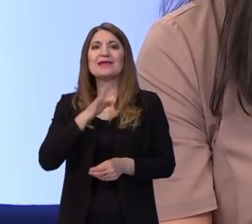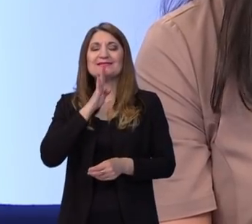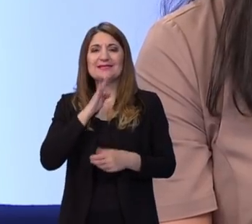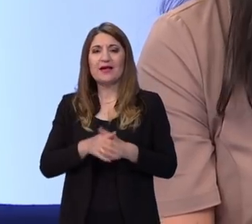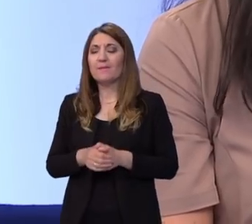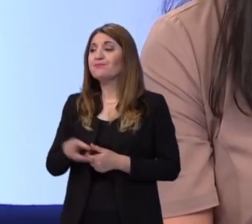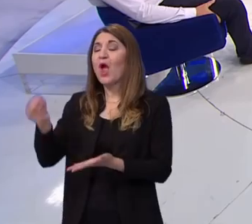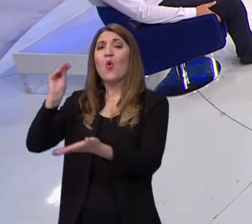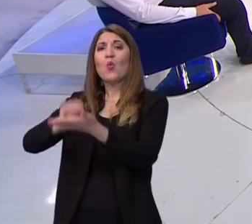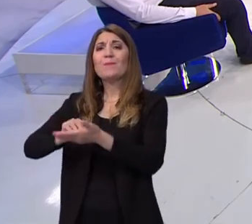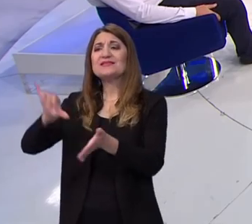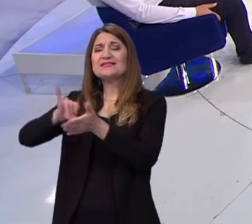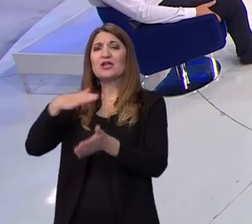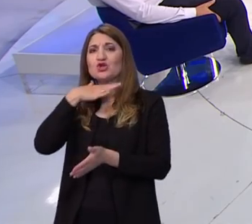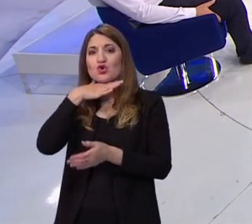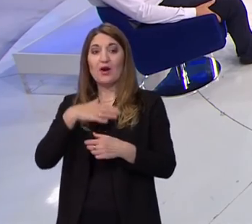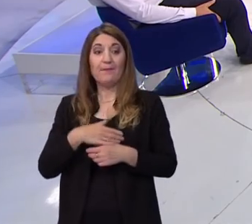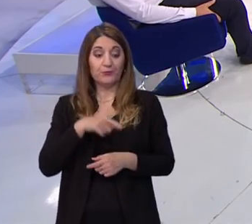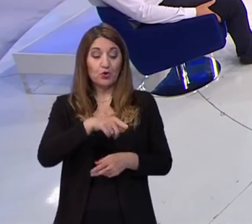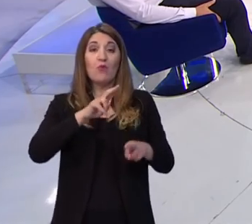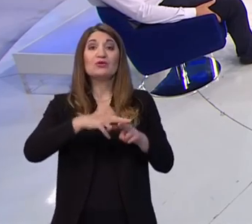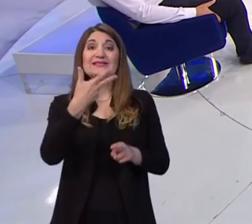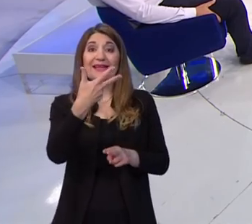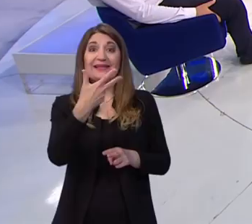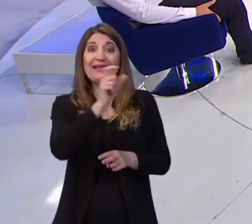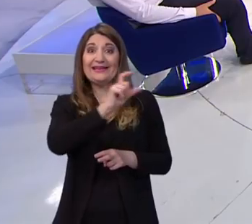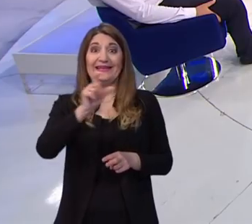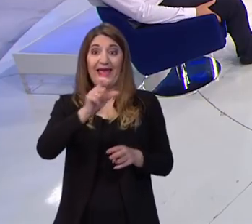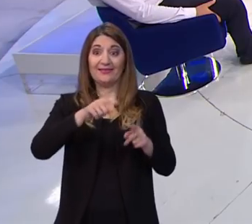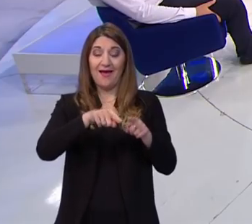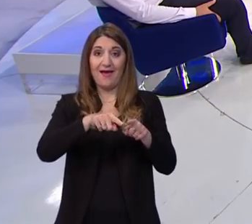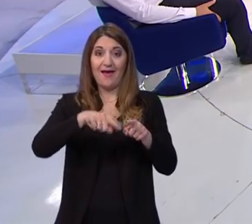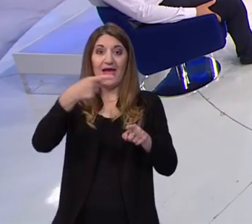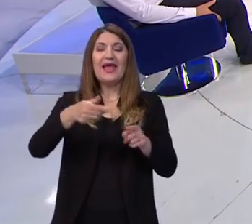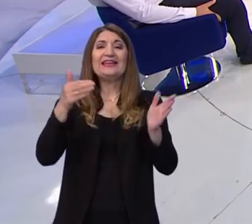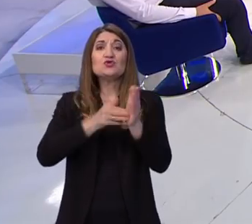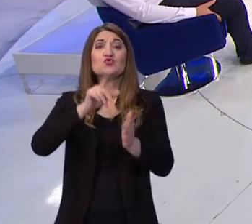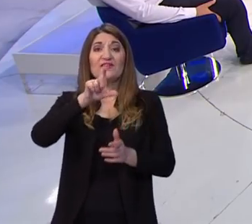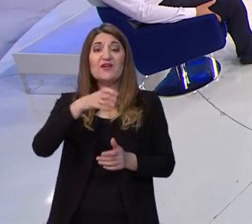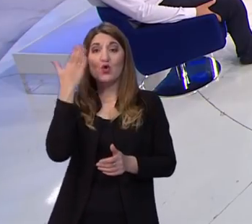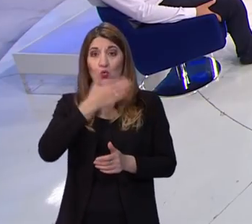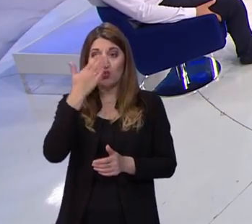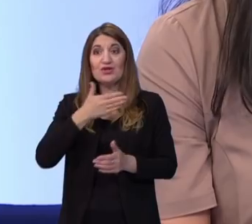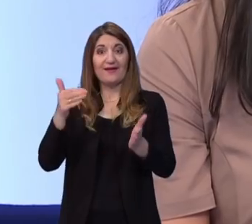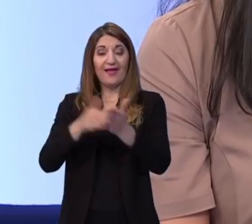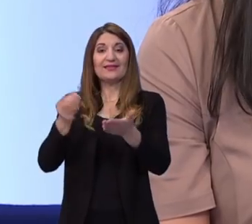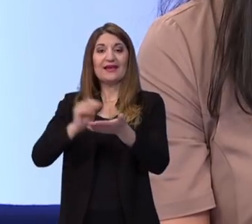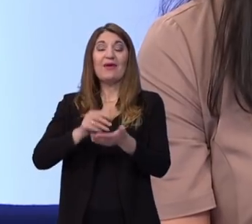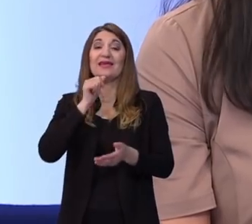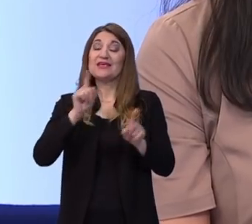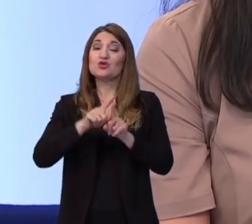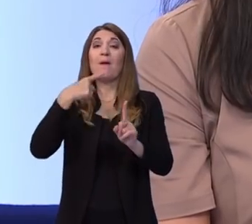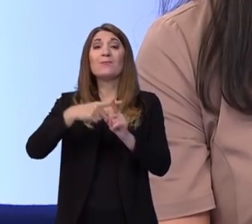u srednje škole? Upisi u srednje škole su za tri tjedna. U te četiri naše škole je 1200 učenika, da ne govorimo o